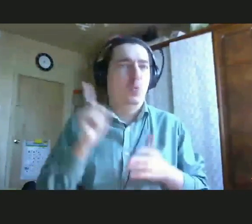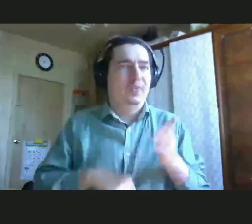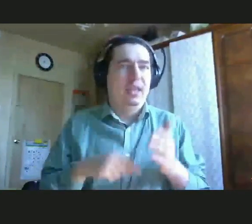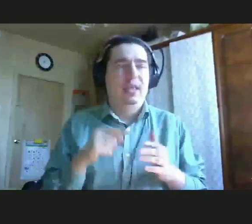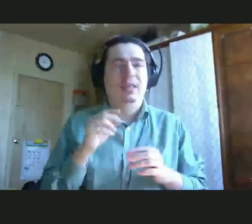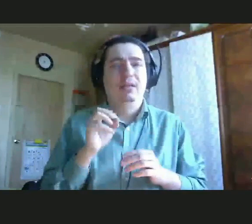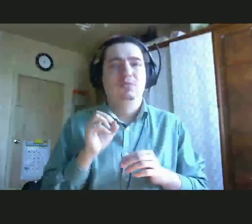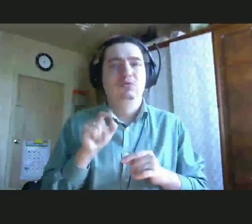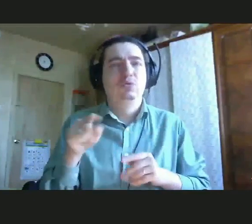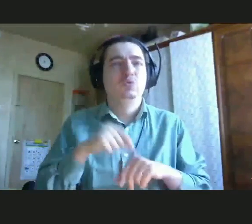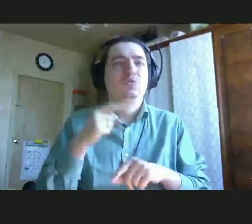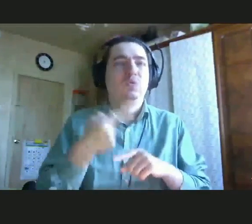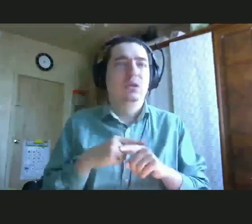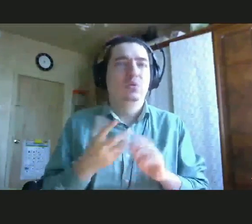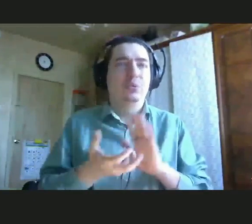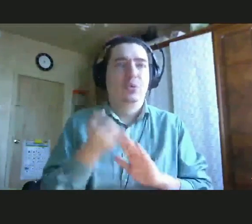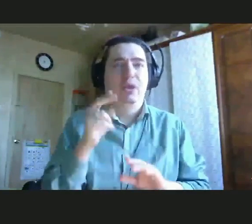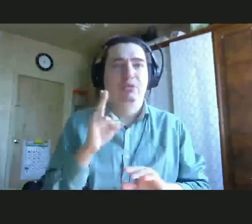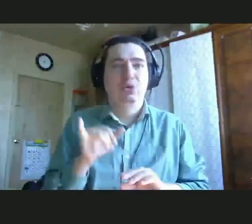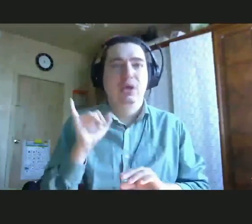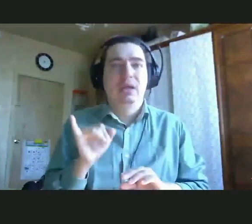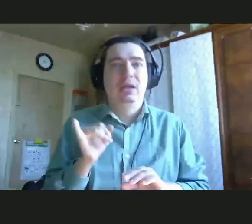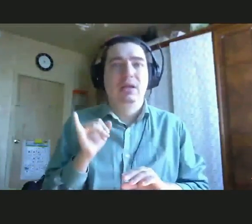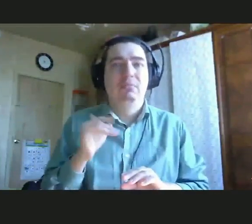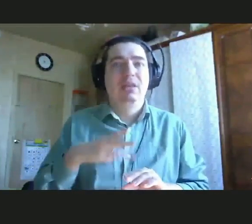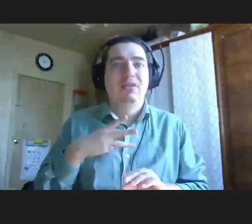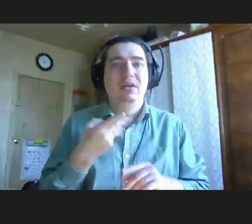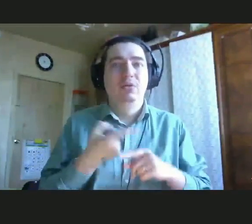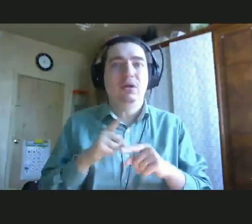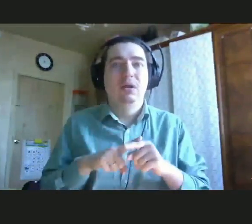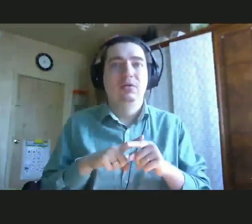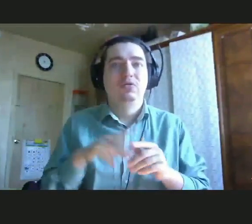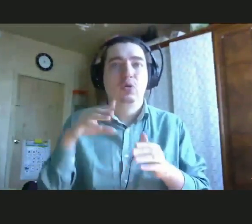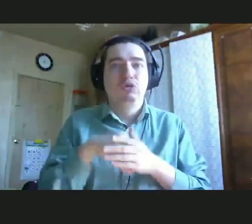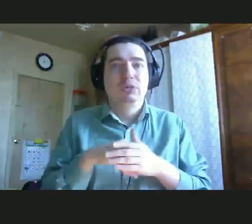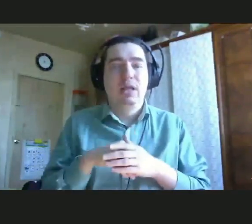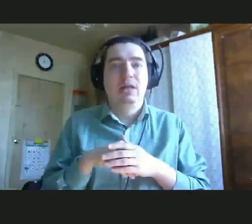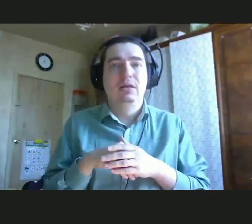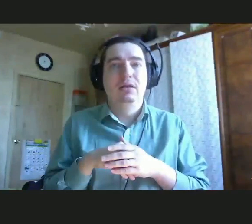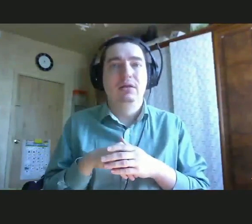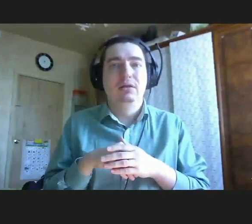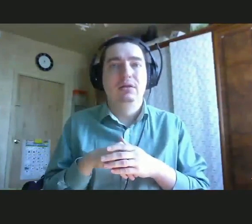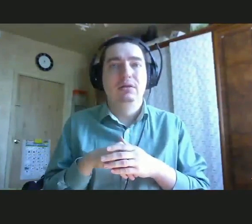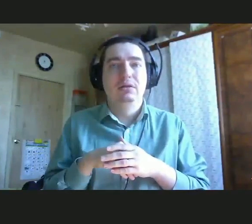они чувствуют эту поддержку извне, и это мотивирует ребенка в том числе и